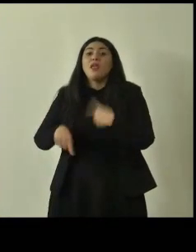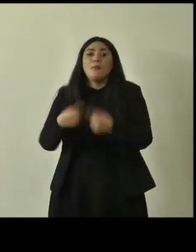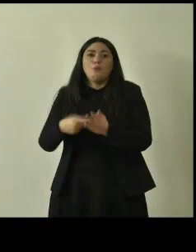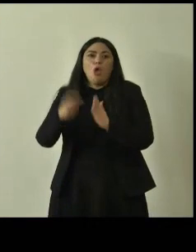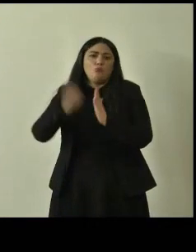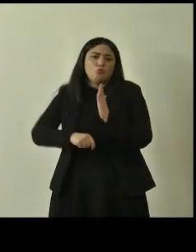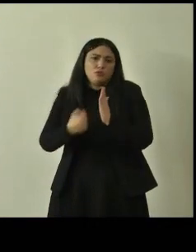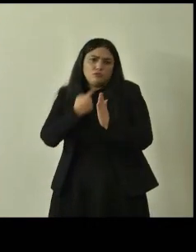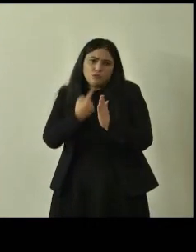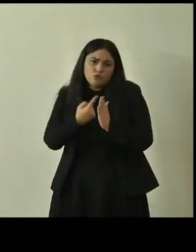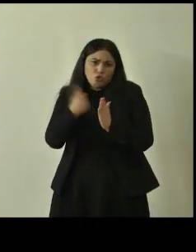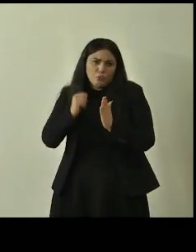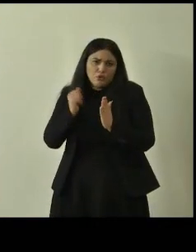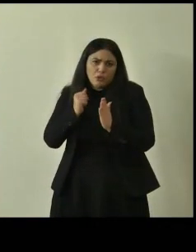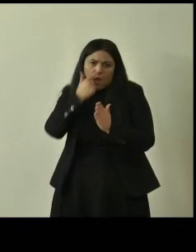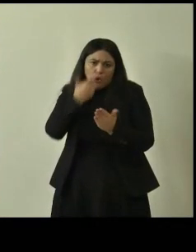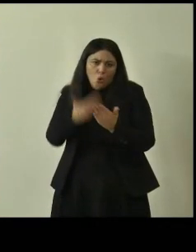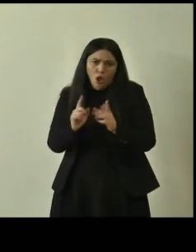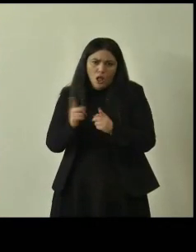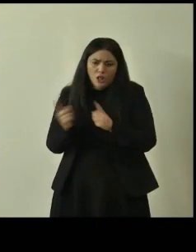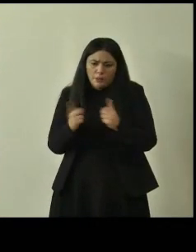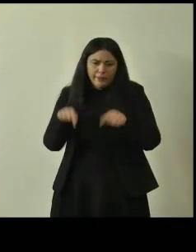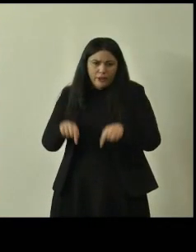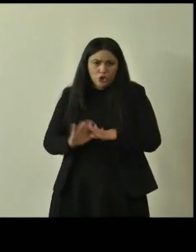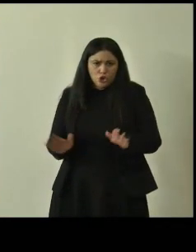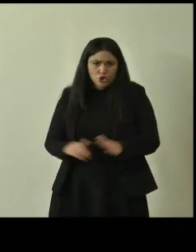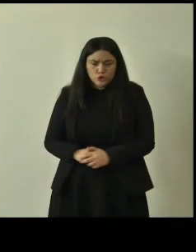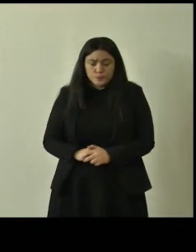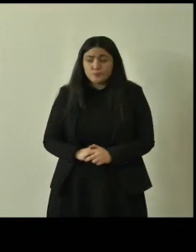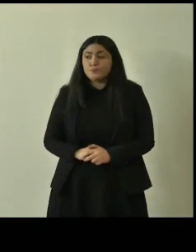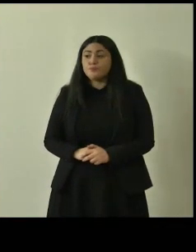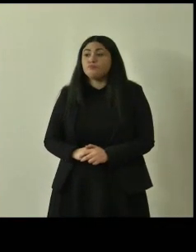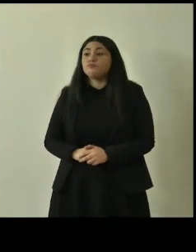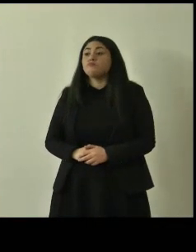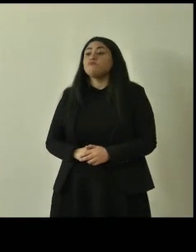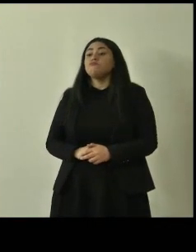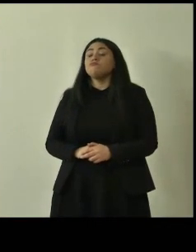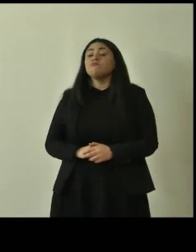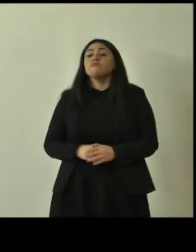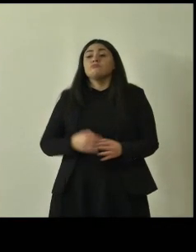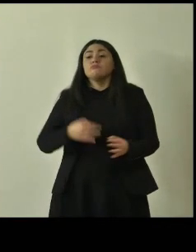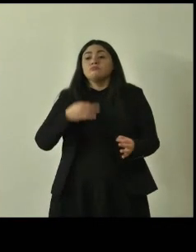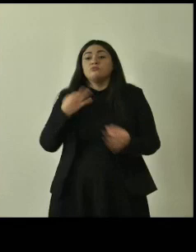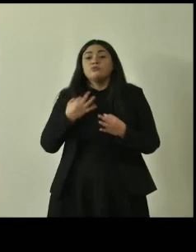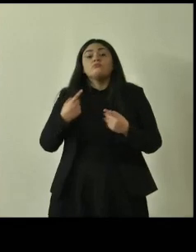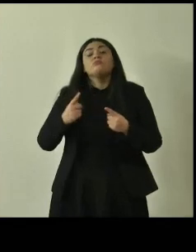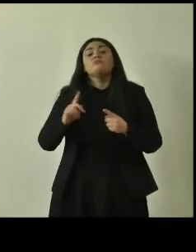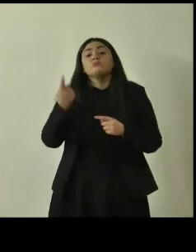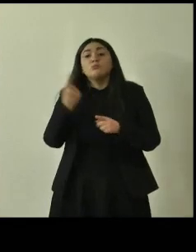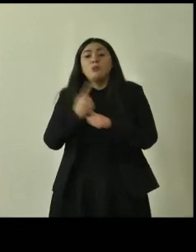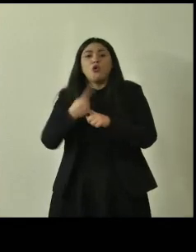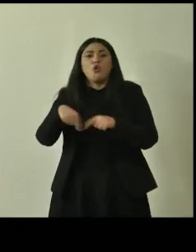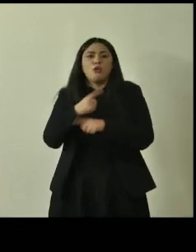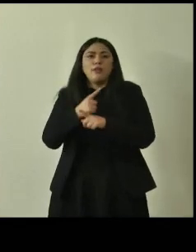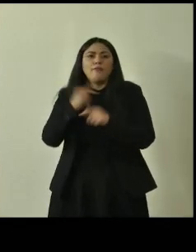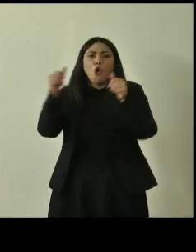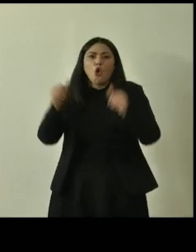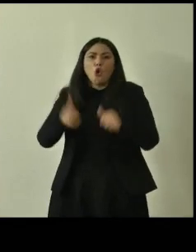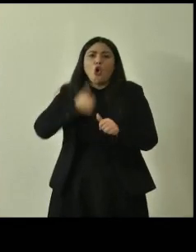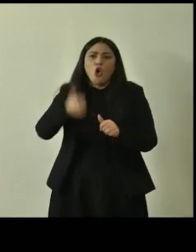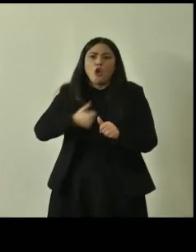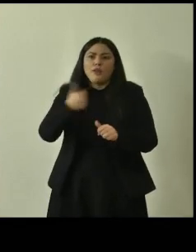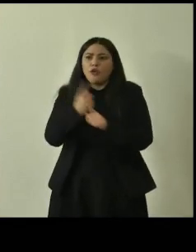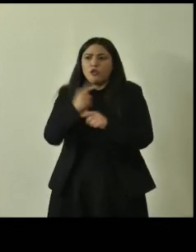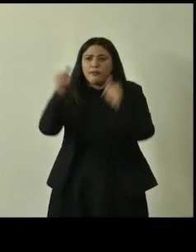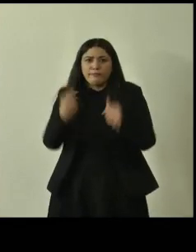che sono inadeguate quindi da un lato dobbiamo avere la garanzia di nuove risorse perché ogni anno dobbiamo fare un bando per dare dei